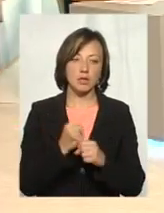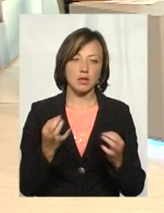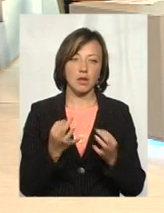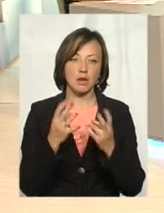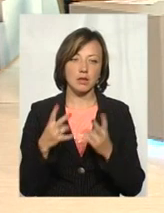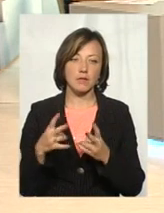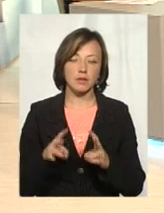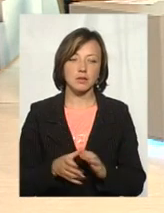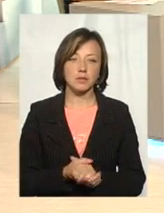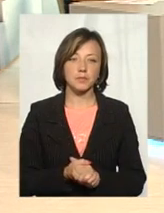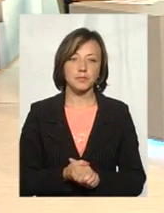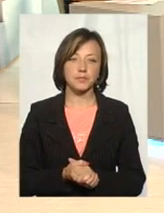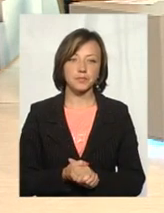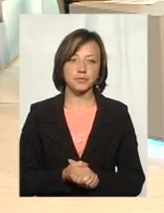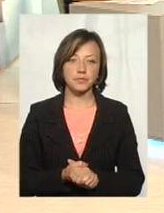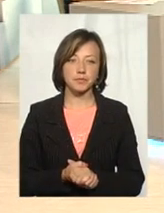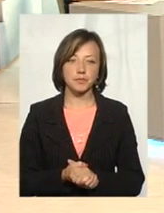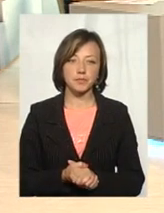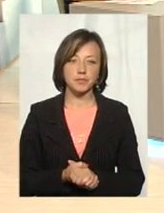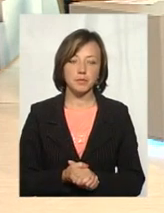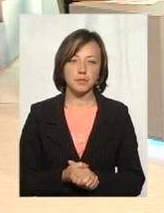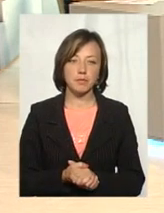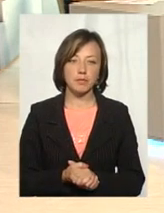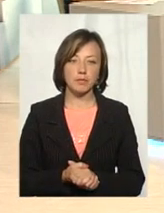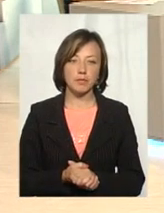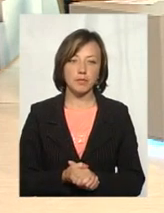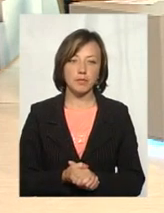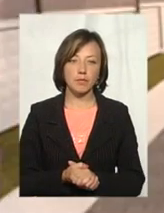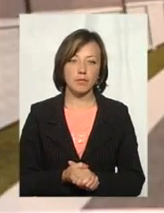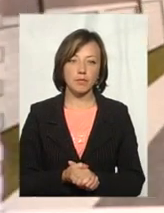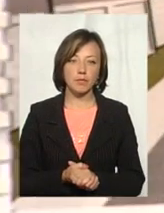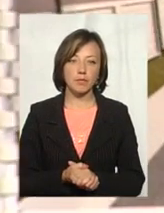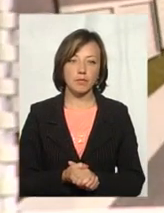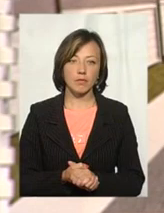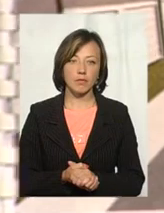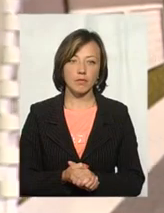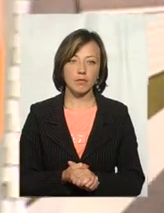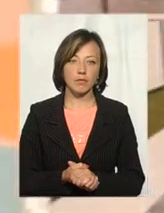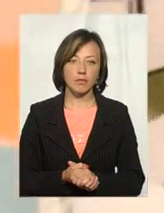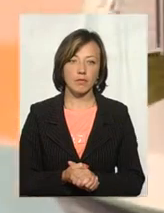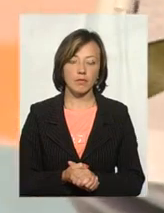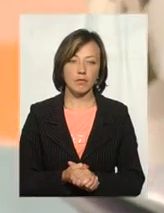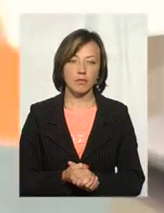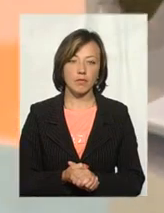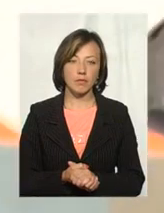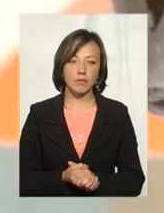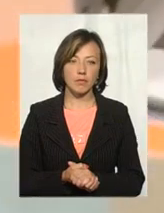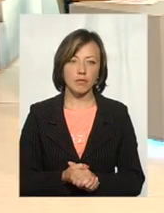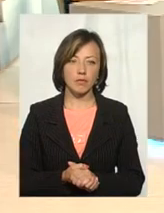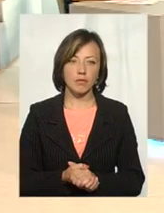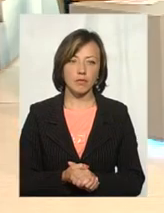диверсії, нічого. Це ми бачимо сортувальну лінію, загальний вигляд. І ось її маємо, бачимо,